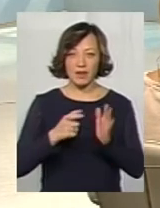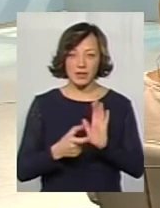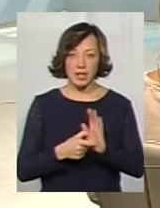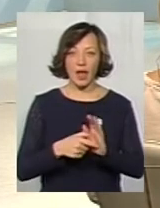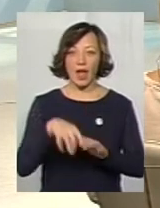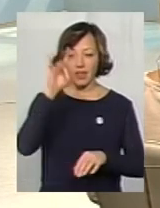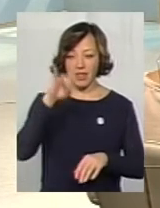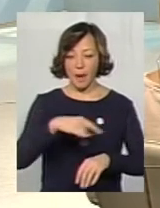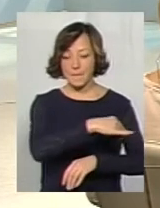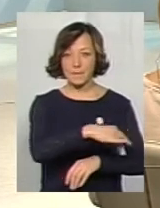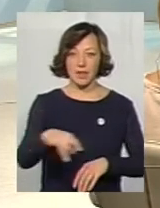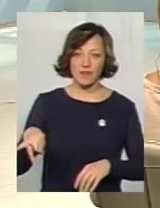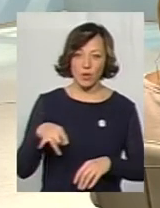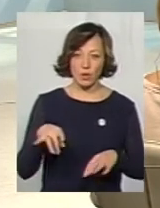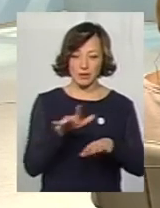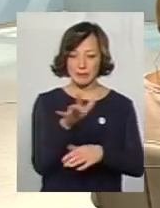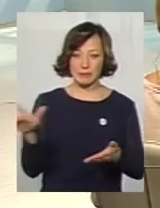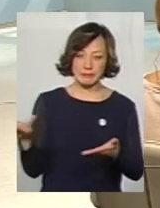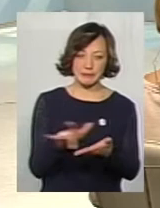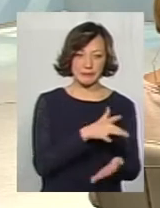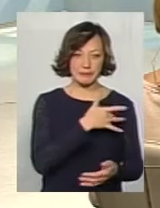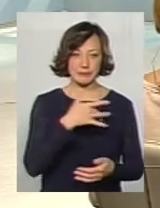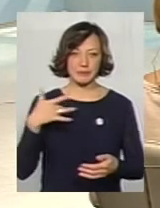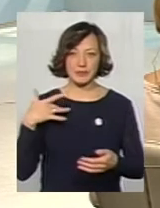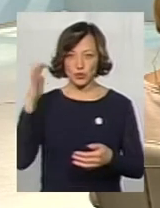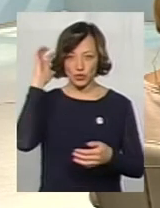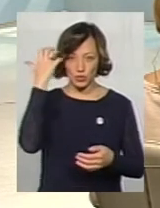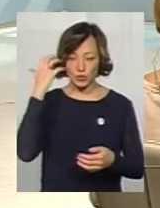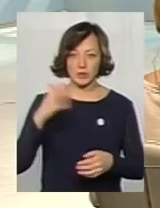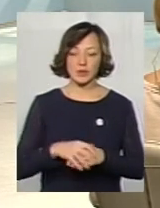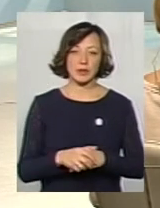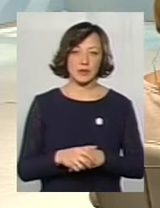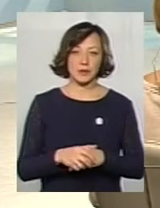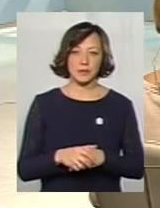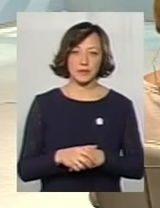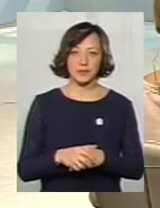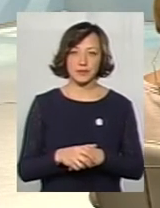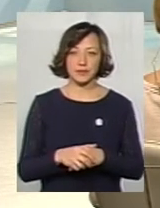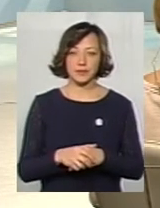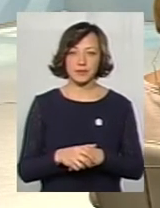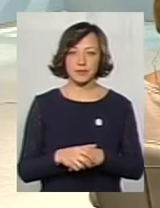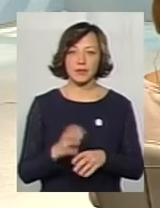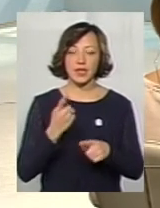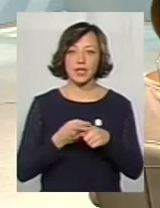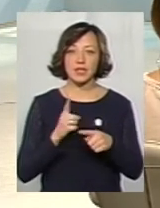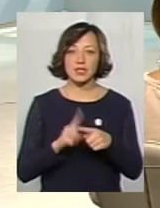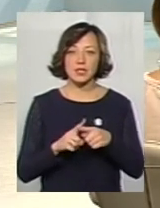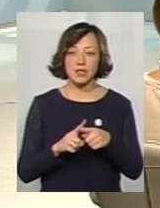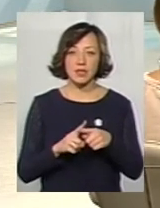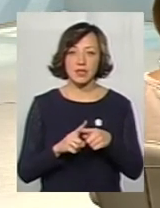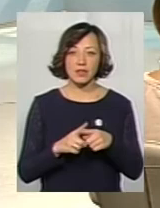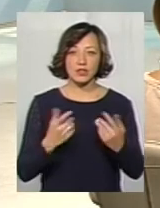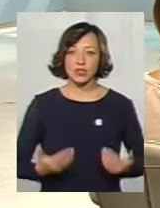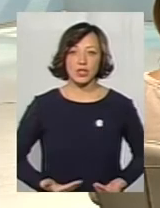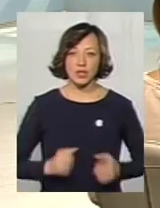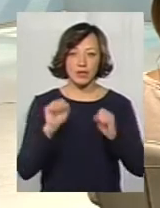підбіконниках лежить, я не знаю, сажа, дим, ну, це шо, це жити